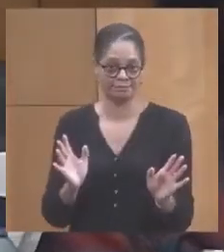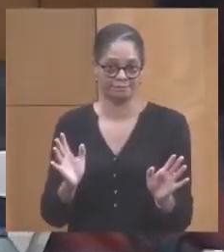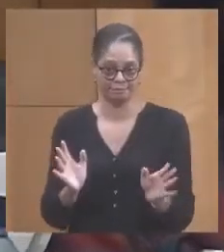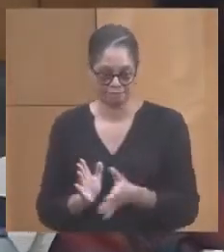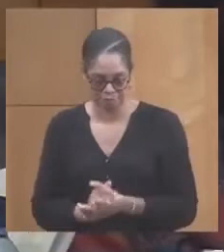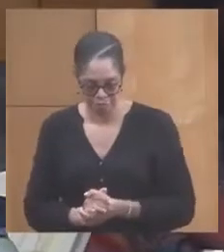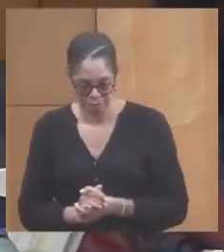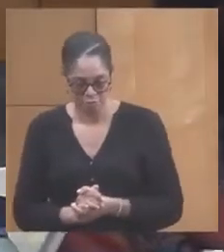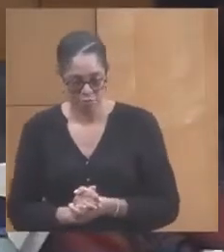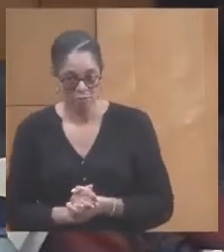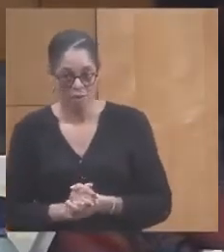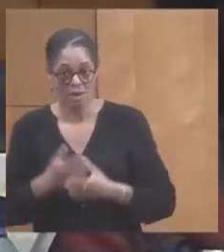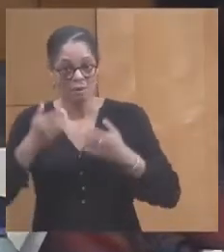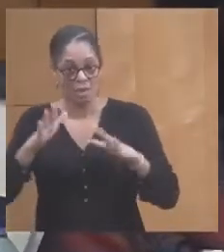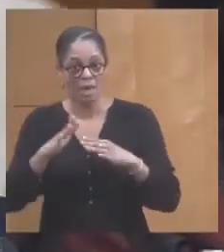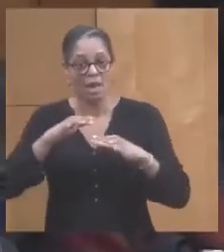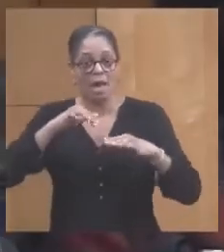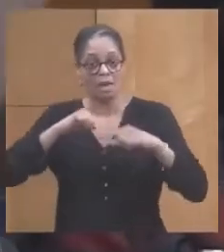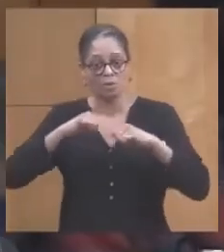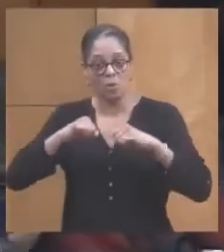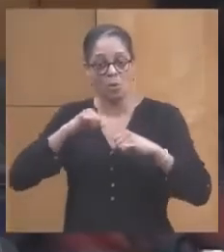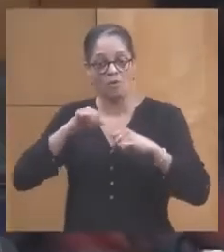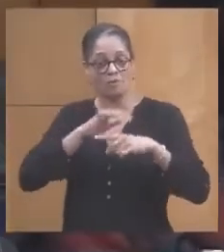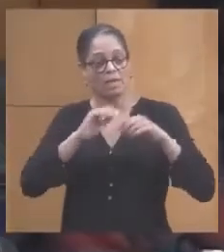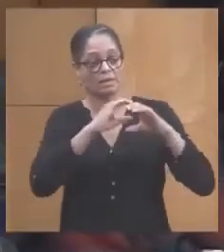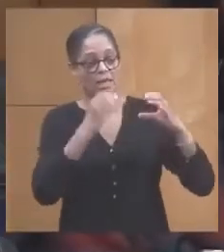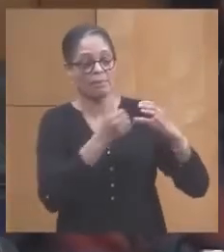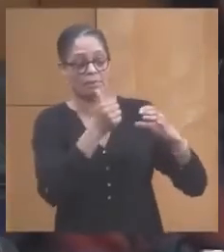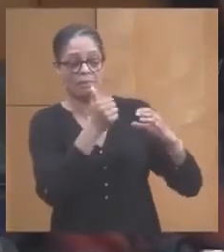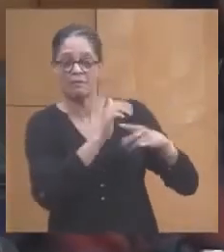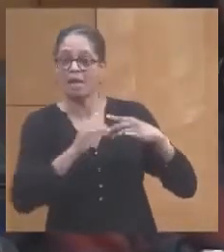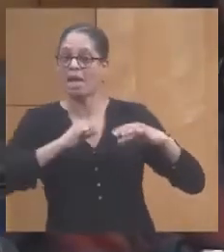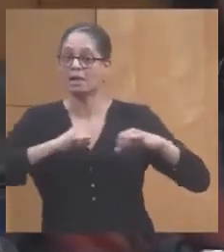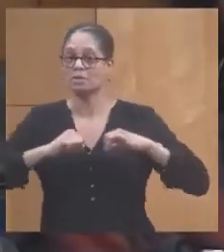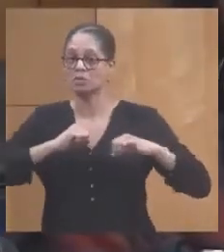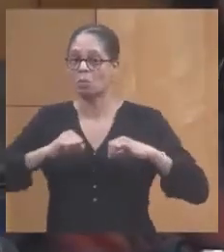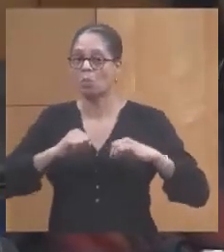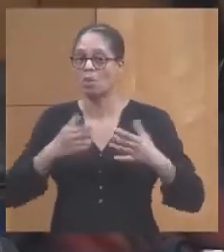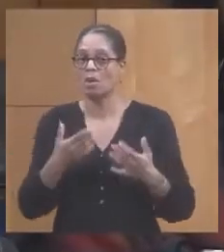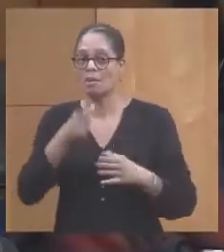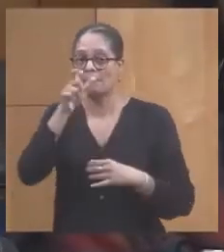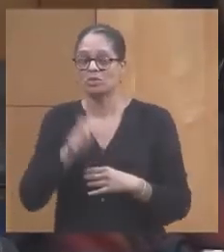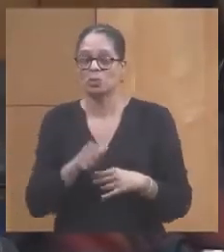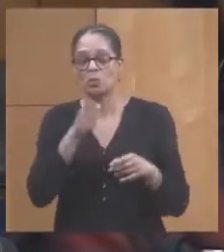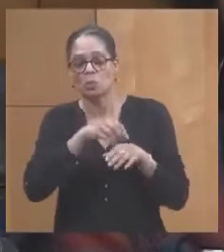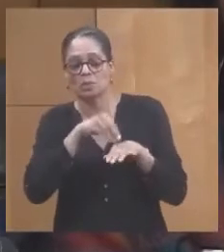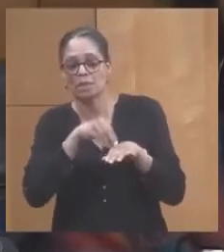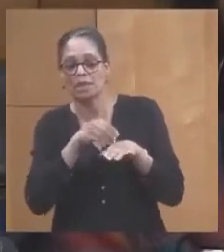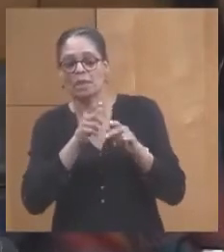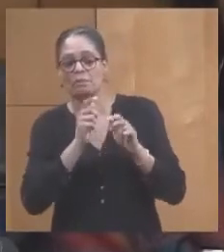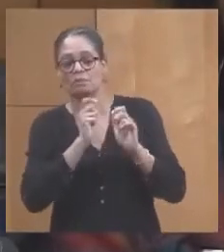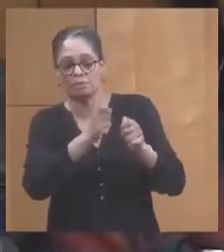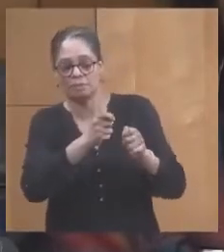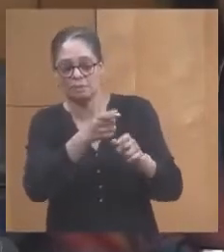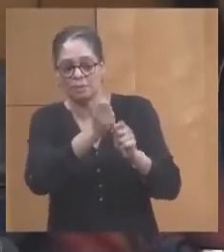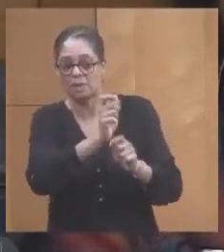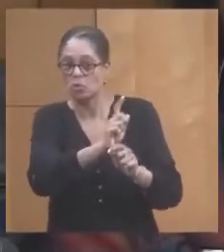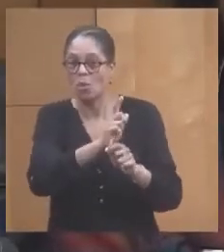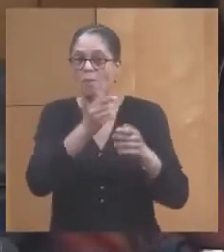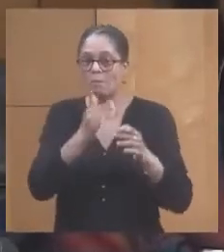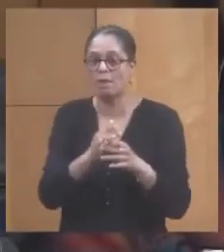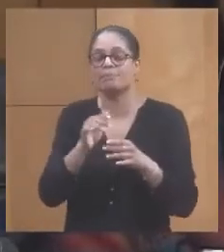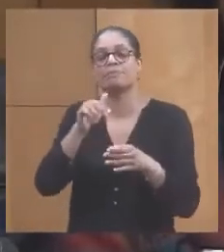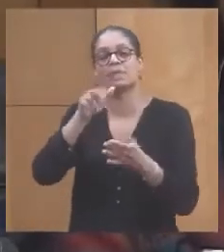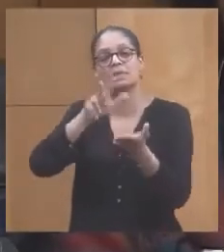Mais sur les actions menées par la CETM20, ce n pas le conseiller chargé de la pêche, à Trinité, par exemple, dans le